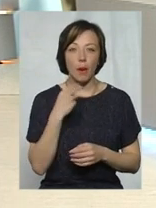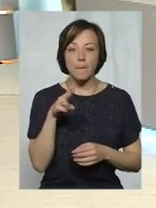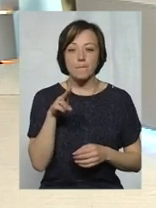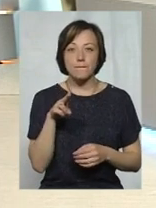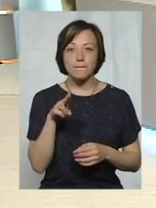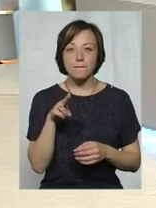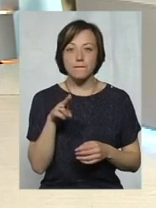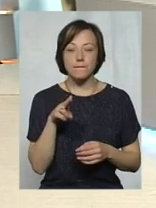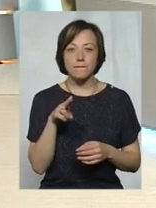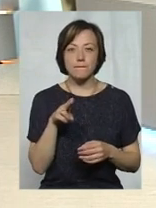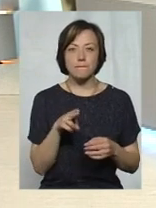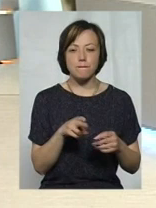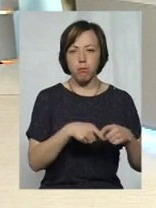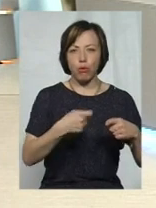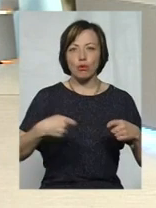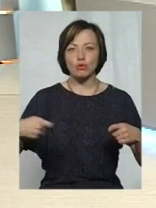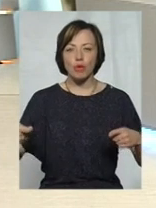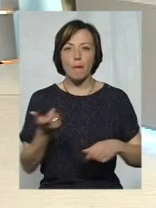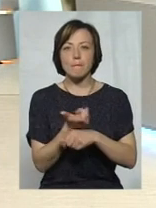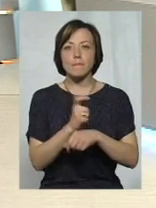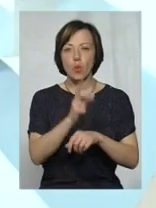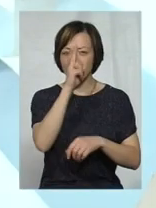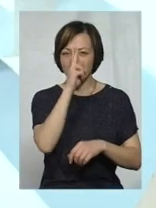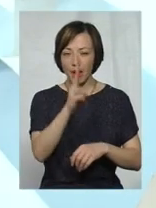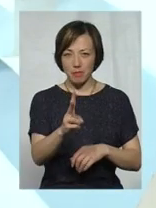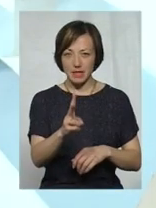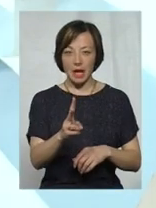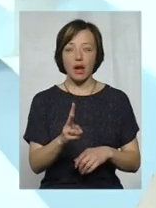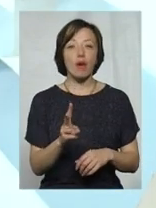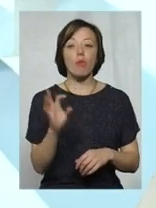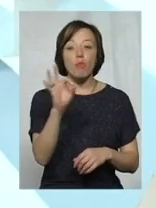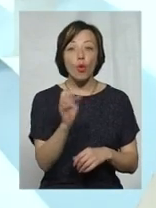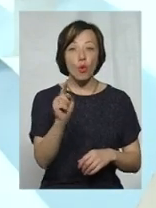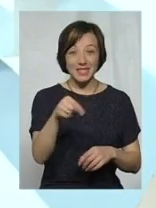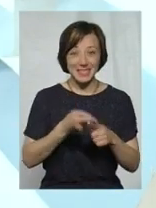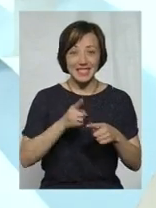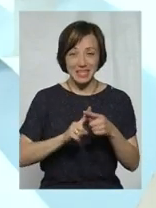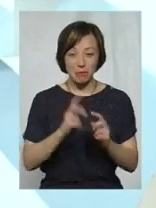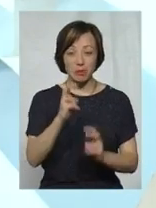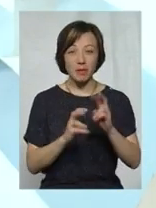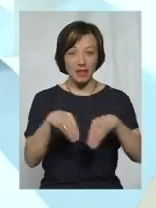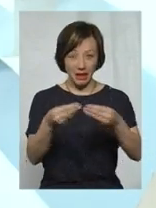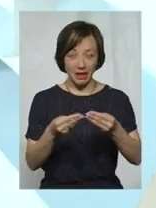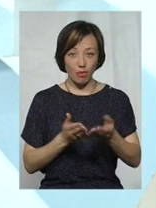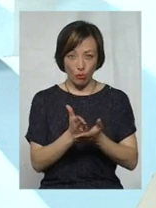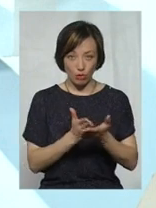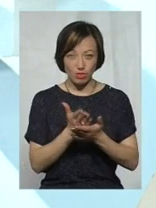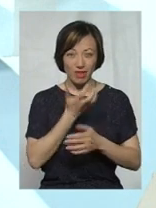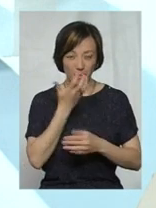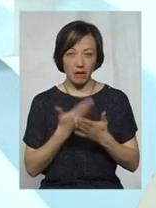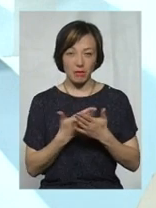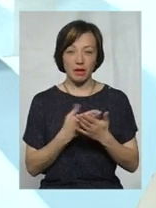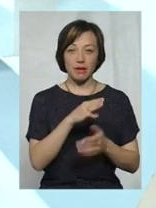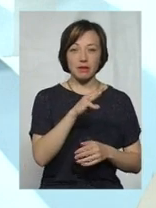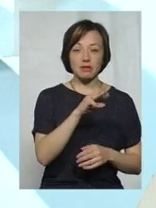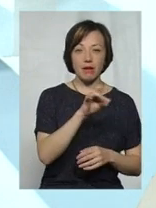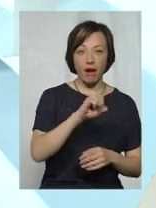прострочена заборгованості понад 2 місяці. Про що підприємства, які надають послуги, нам у травні,